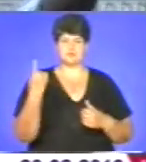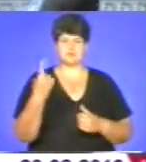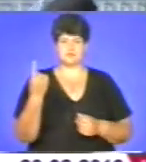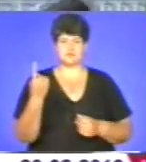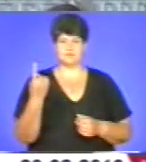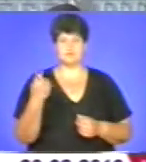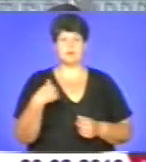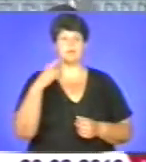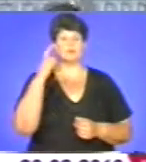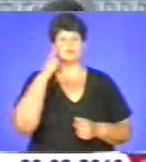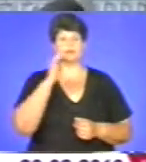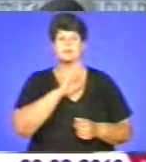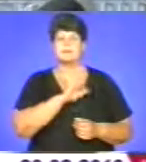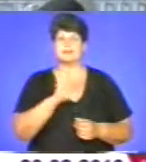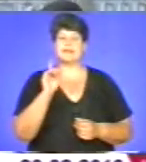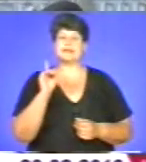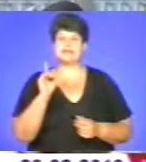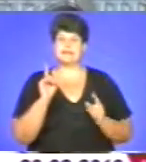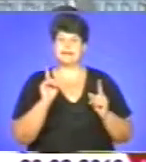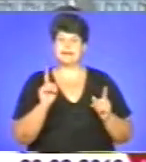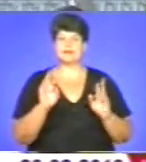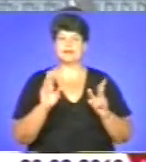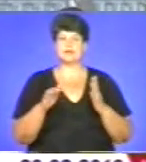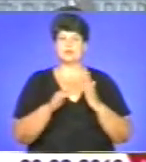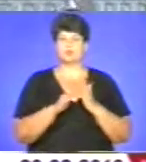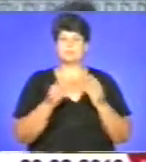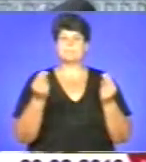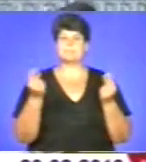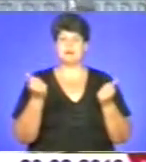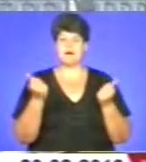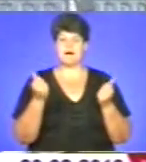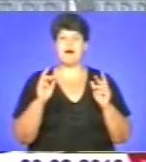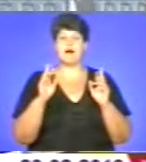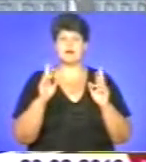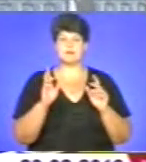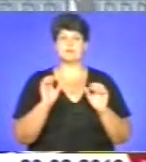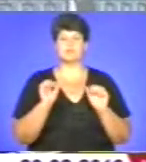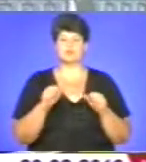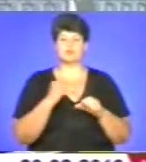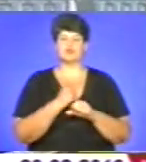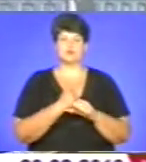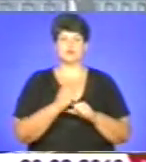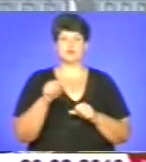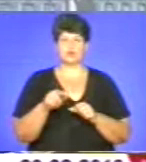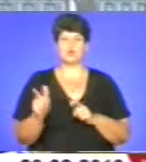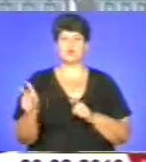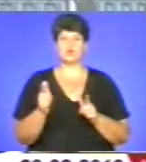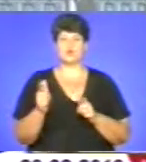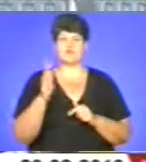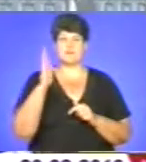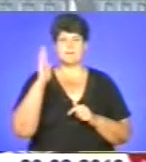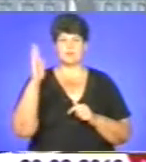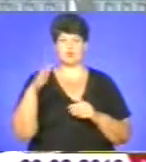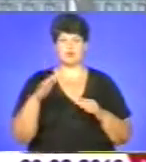подумаємо не тільки, як допомагати матеріально, а де, що ми маємо робити тут, це готувати майбутніх